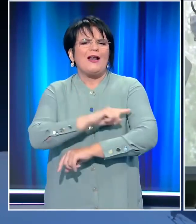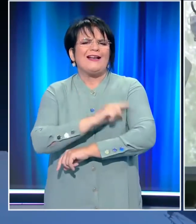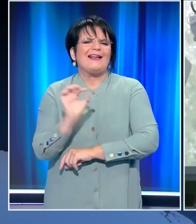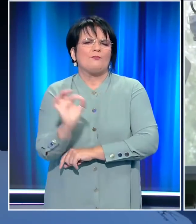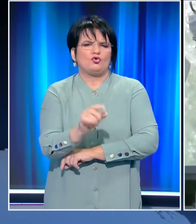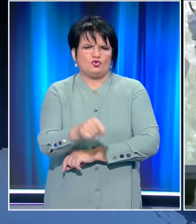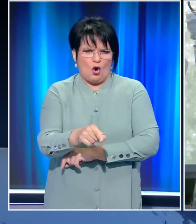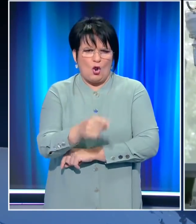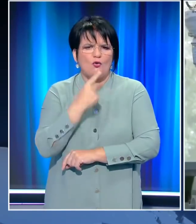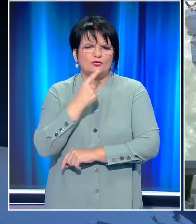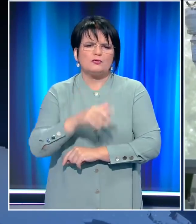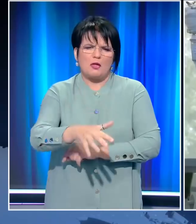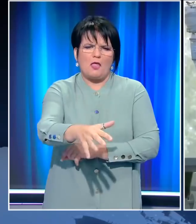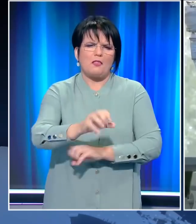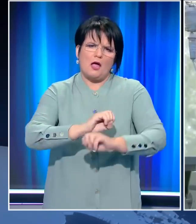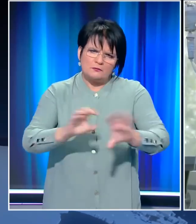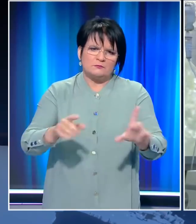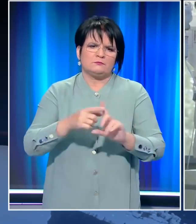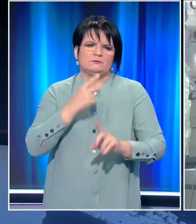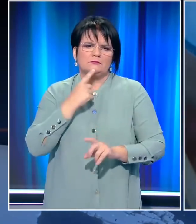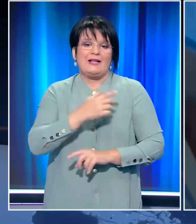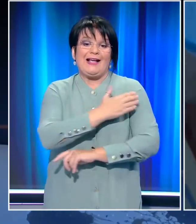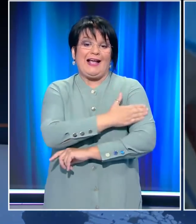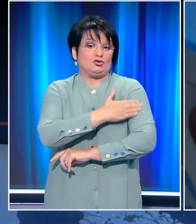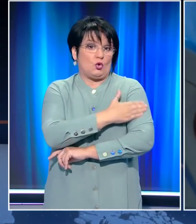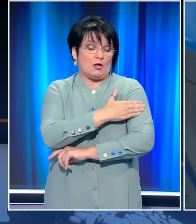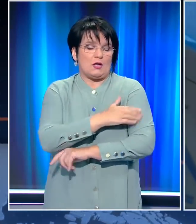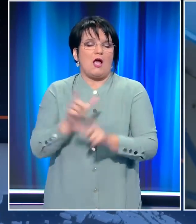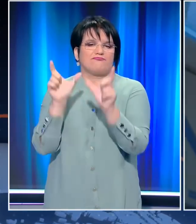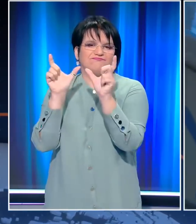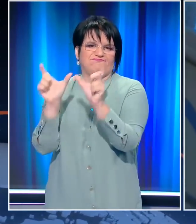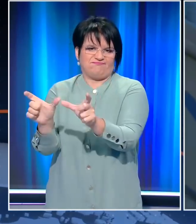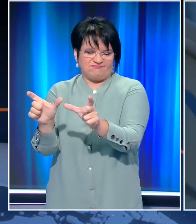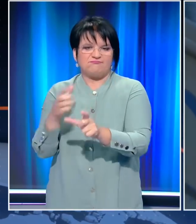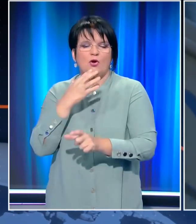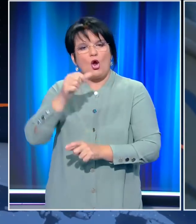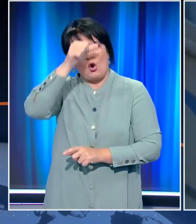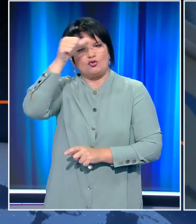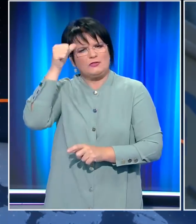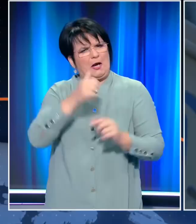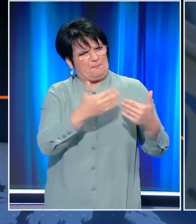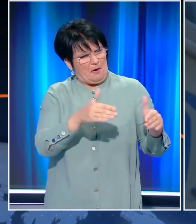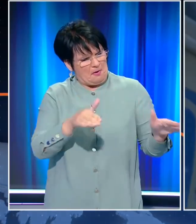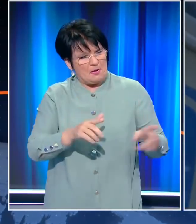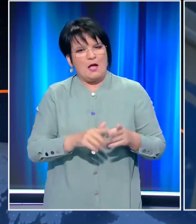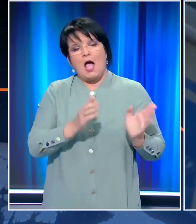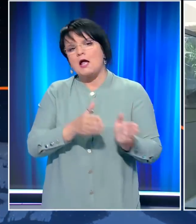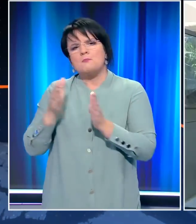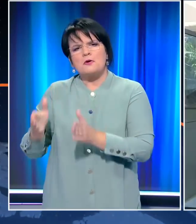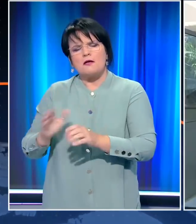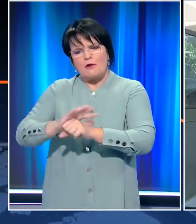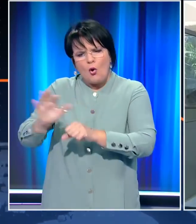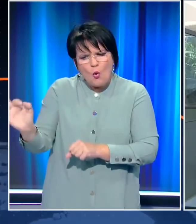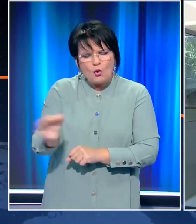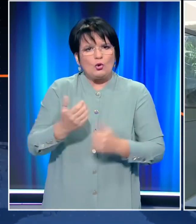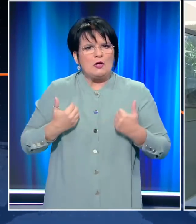Αρηγιάννης. Η Καστοριά θα είναι η δεύτερη περιφερειακή ενότητα που μπαίνει σε lockdown μετά την Κοζάνη, καθώς η εκτεταμένη διασπορά